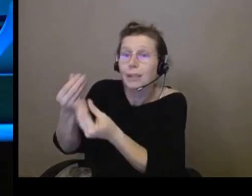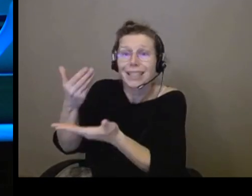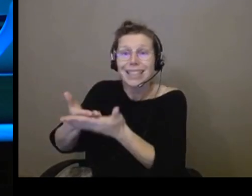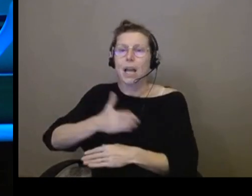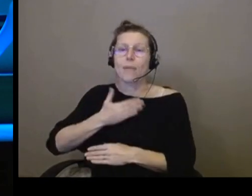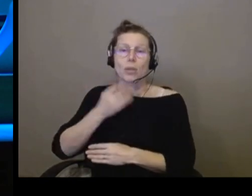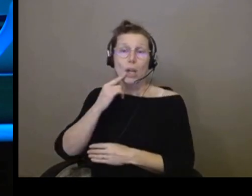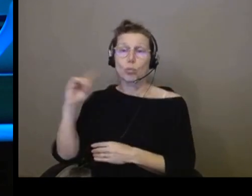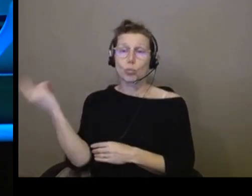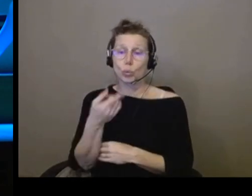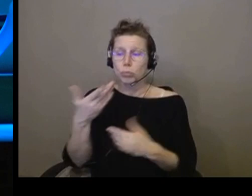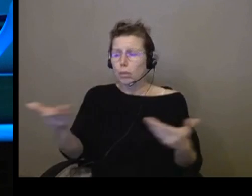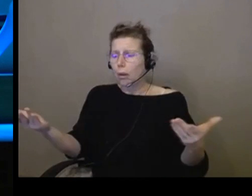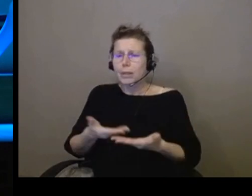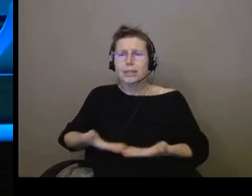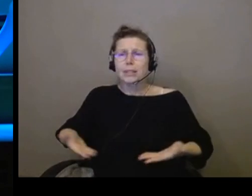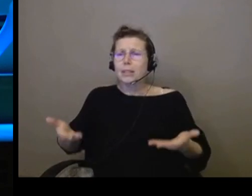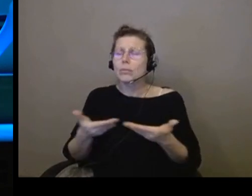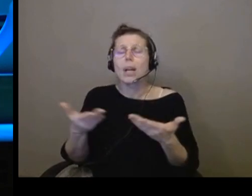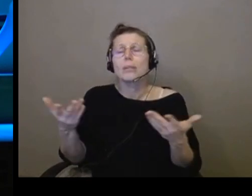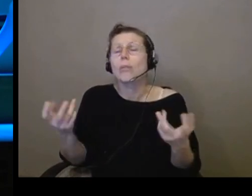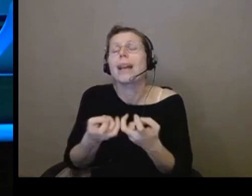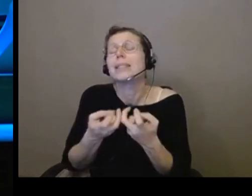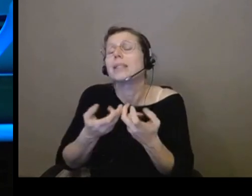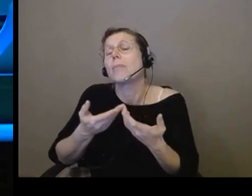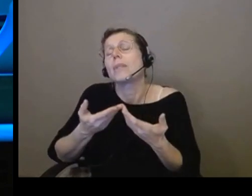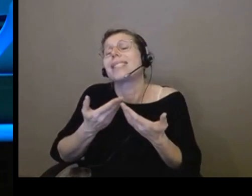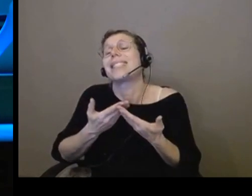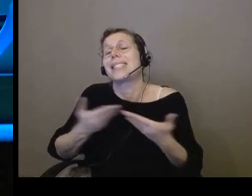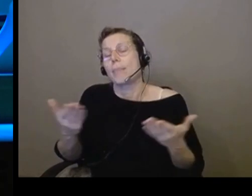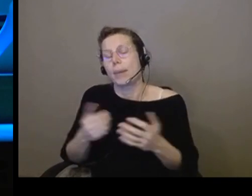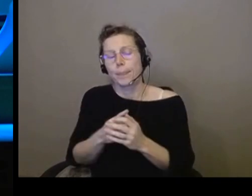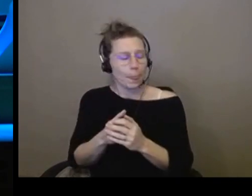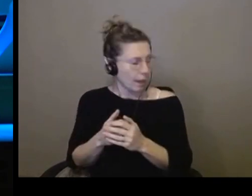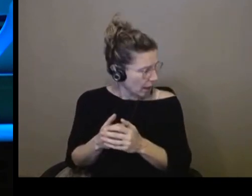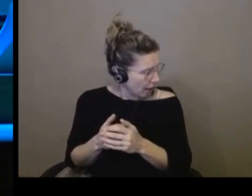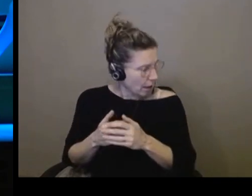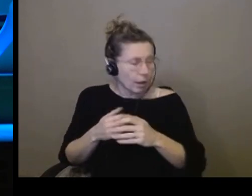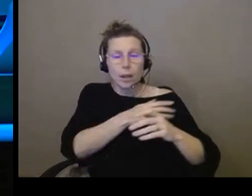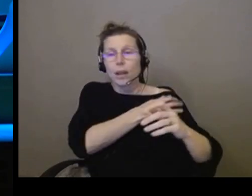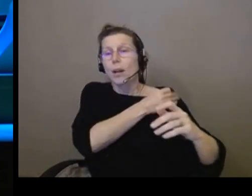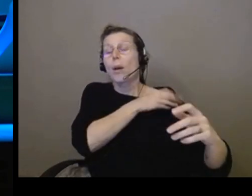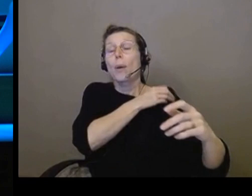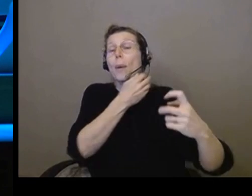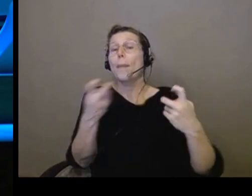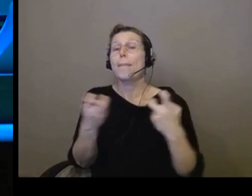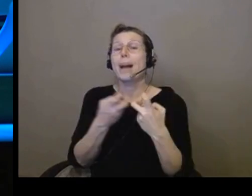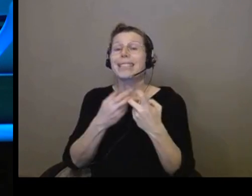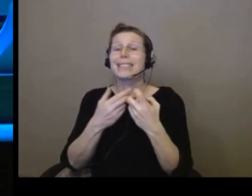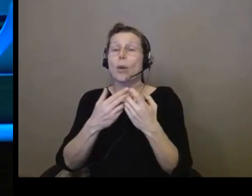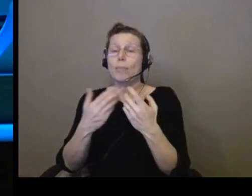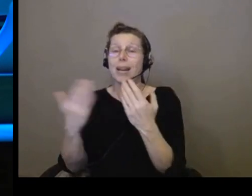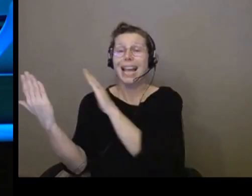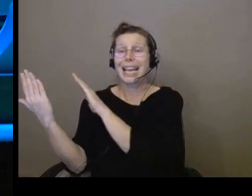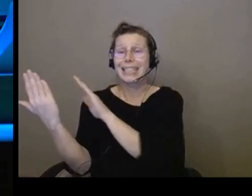assez simples. Quand on se met à faire parler le panneau sur le quai qui annonce le